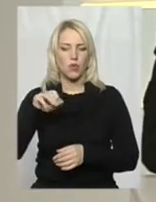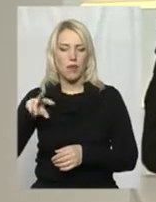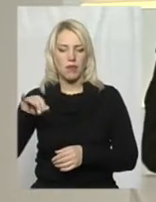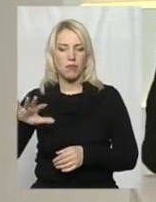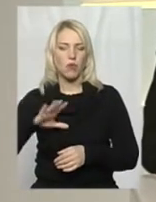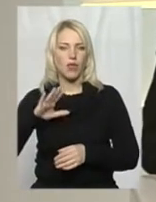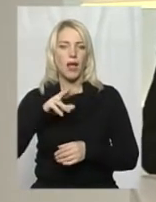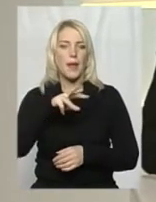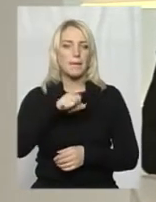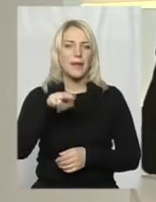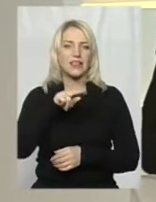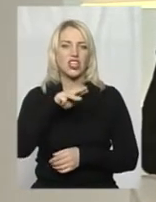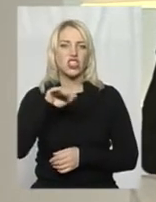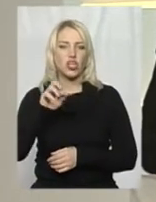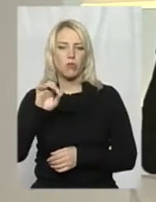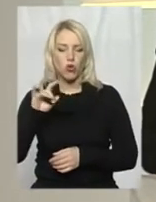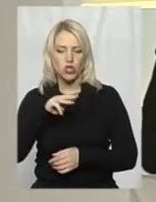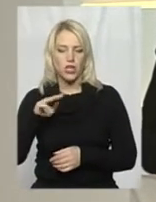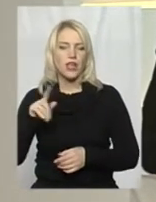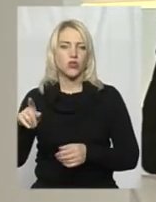з різних міст України.